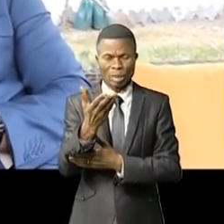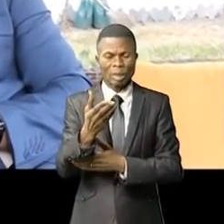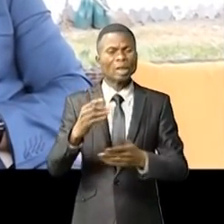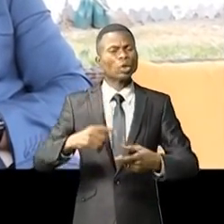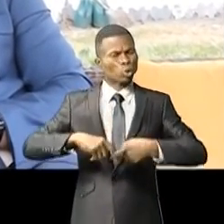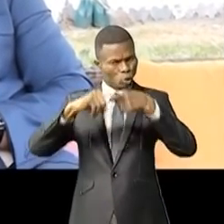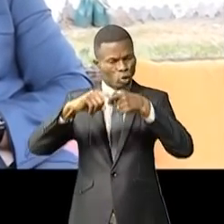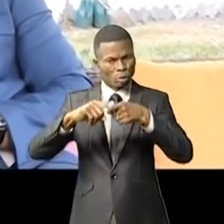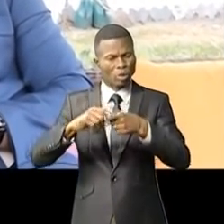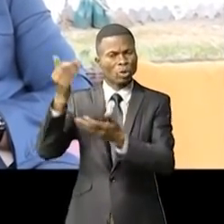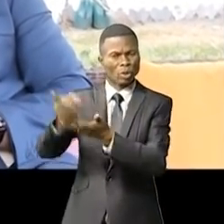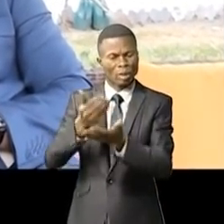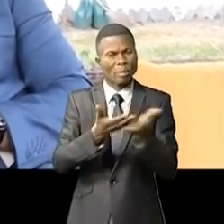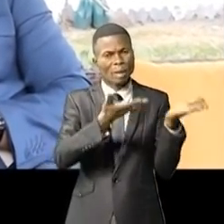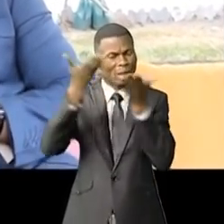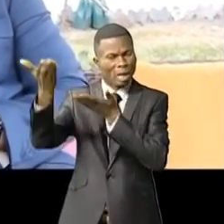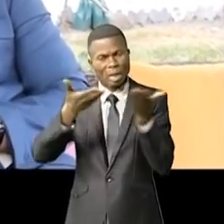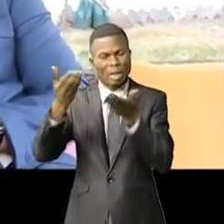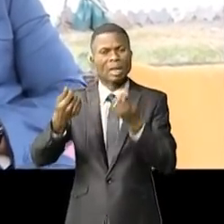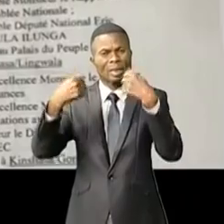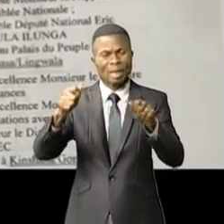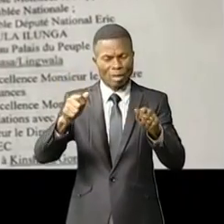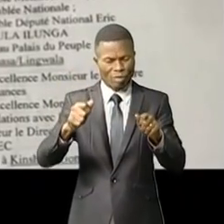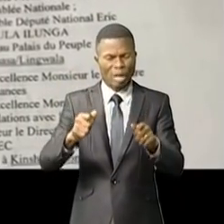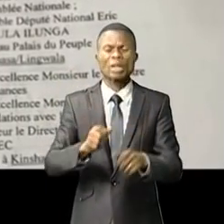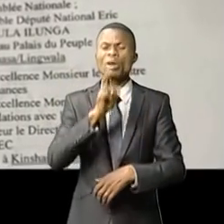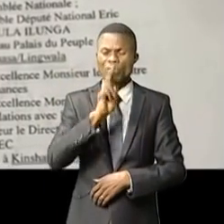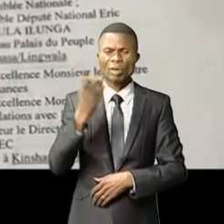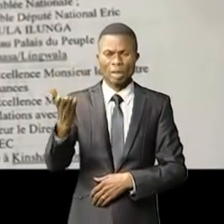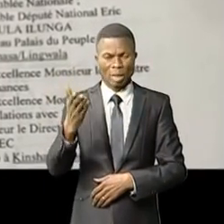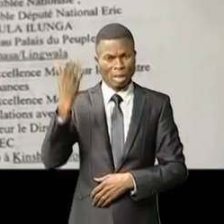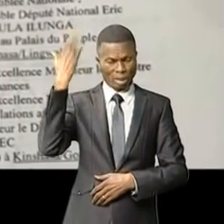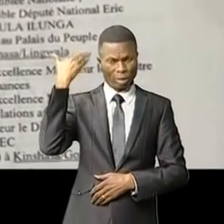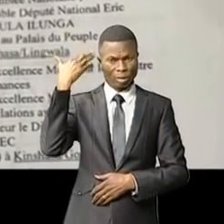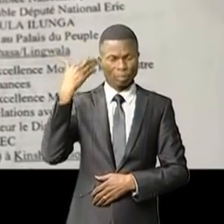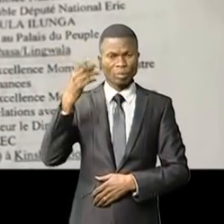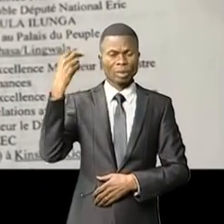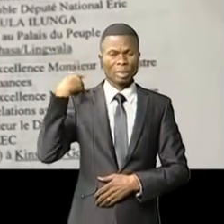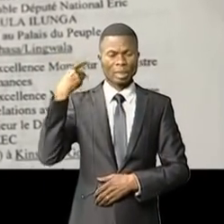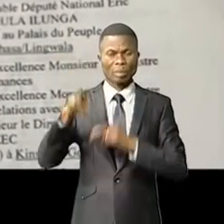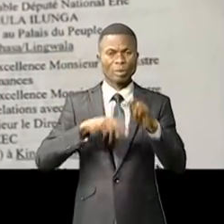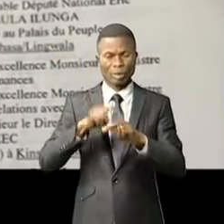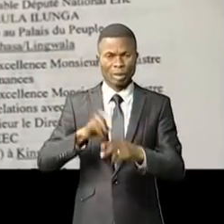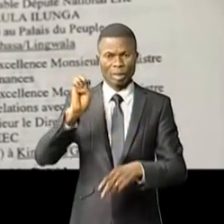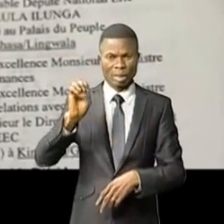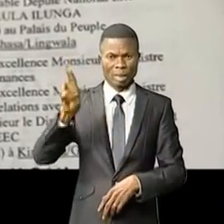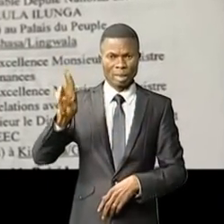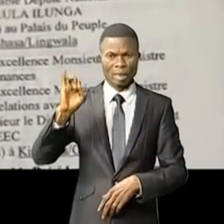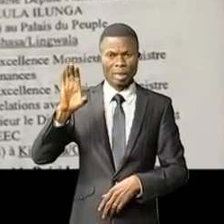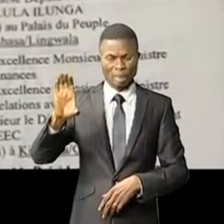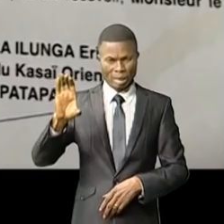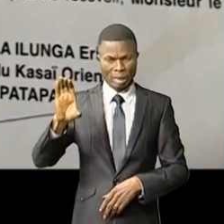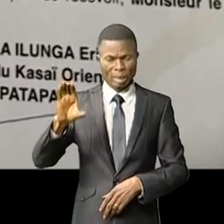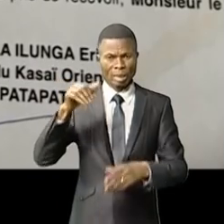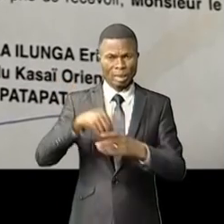des exportations, parce que c'est des ventes organisées. Il n'y a pas longtemps, le député national Eric Ilunga Ngalola,